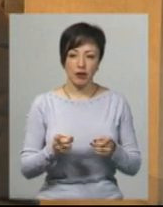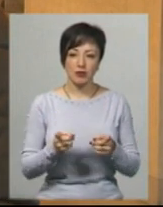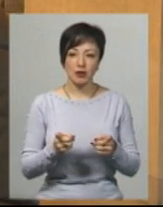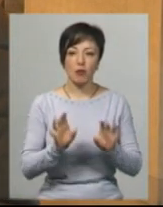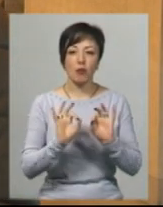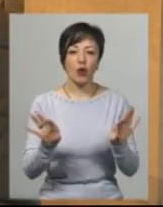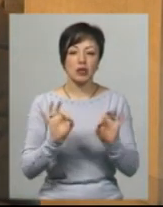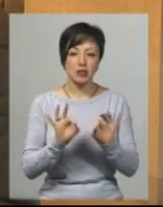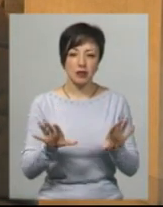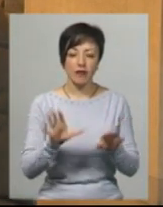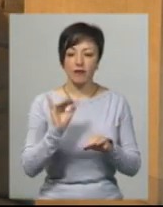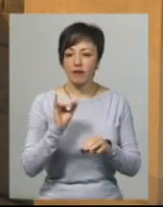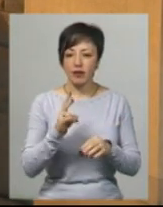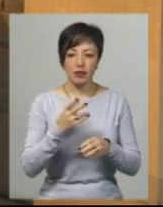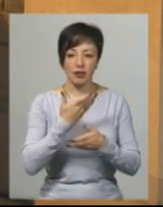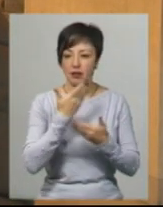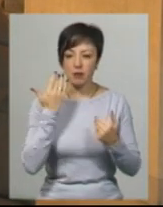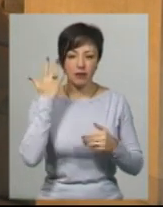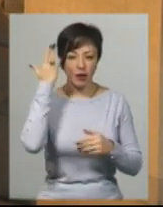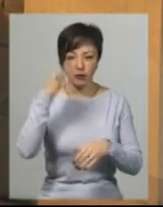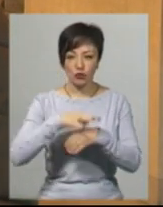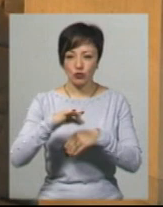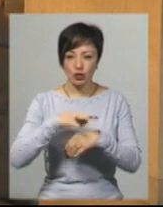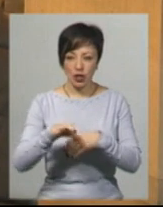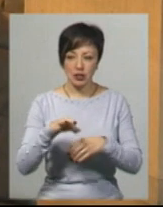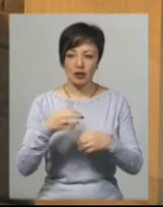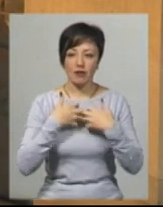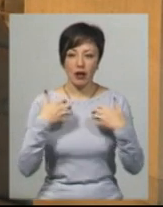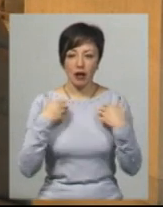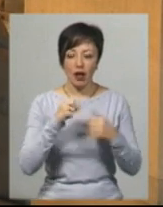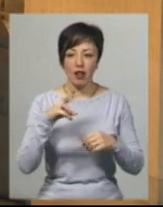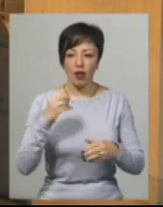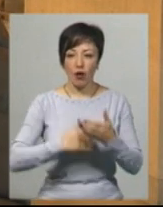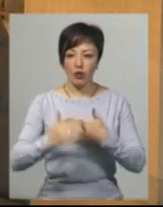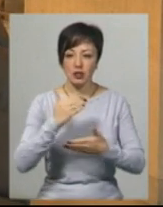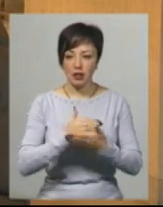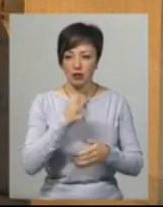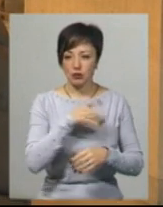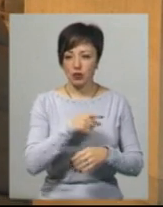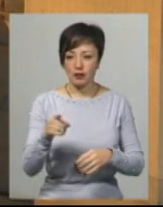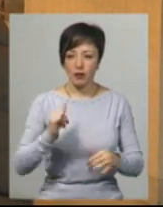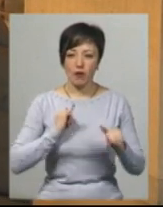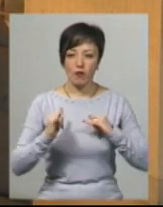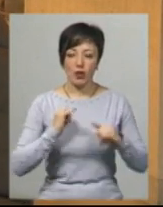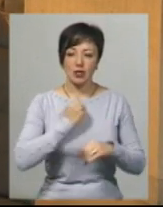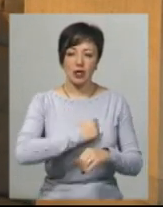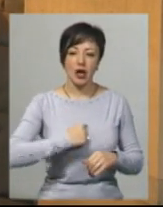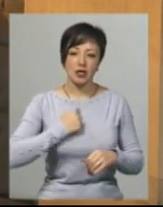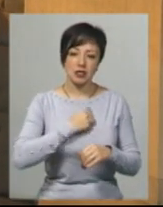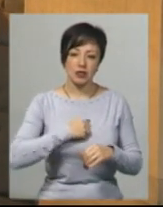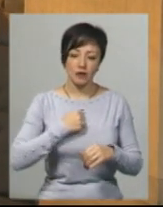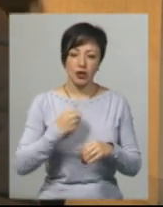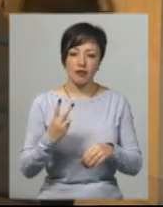він пояснив. Він не мав наміру знущатися над твариною, але останнім часом ця тварина поводилася досить агресивно,